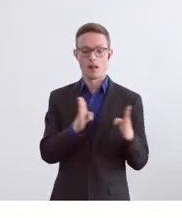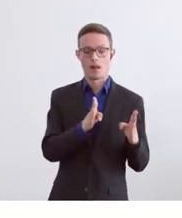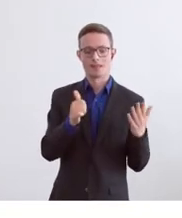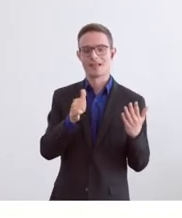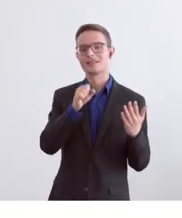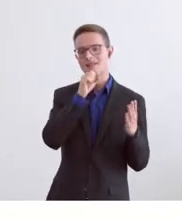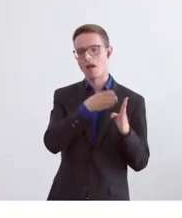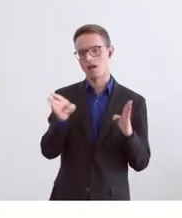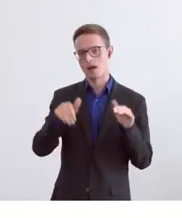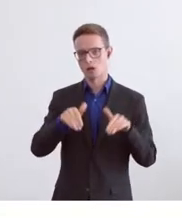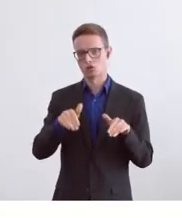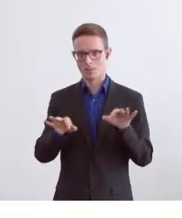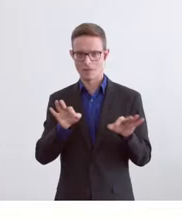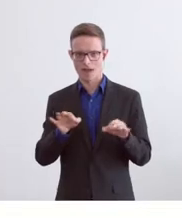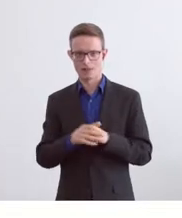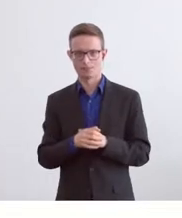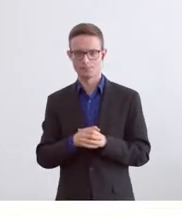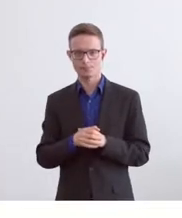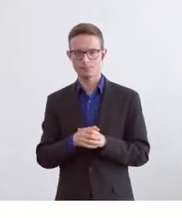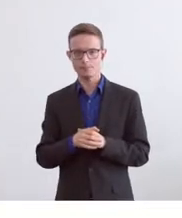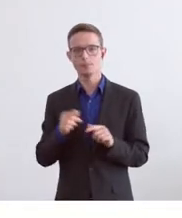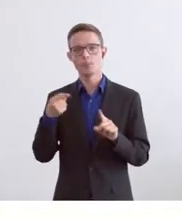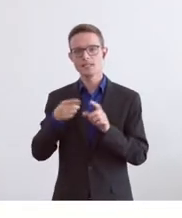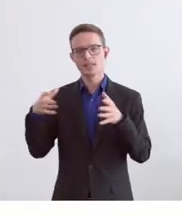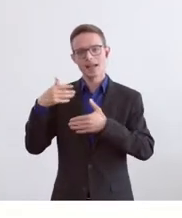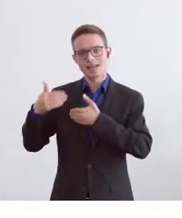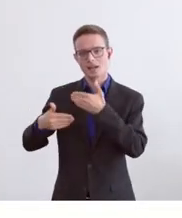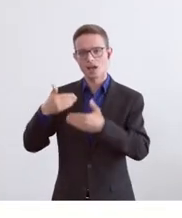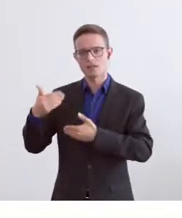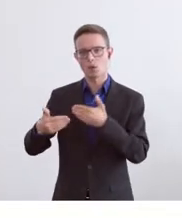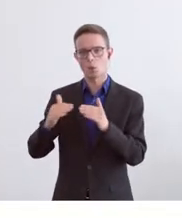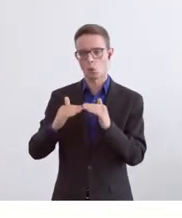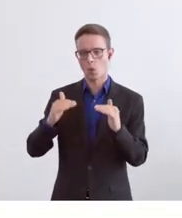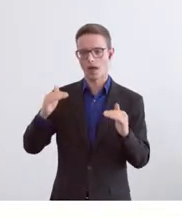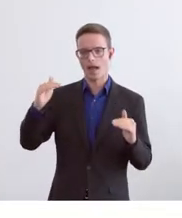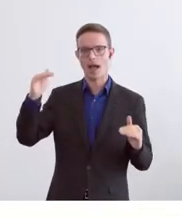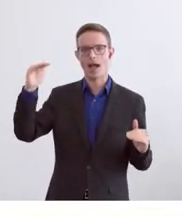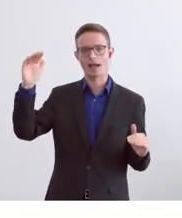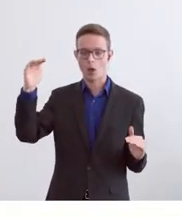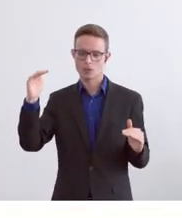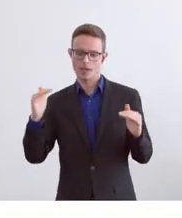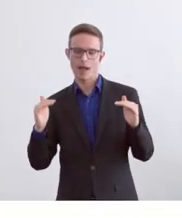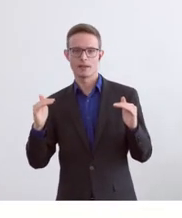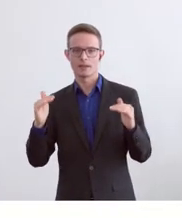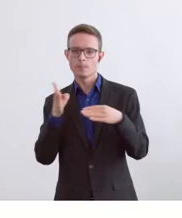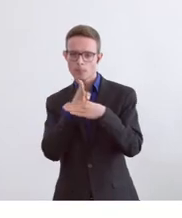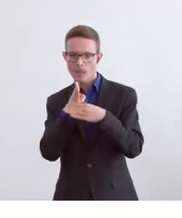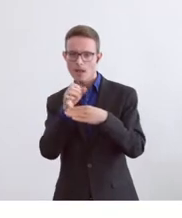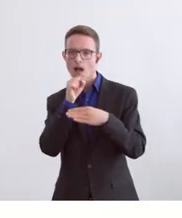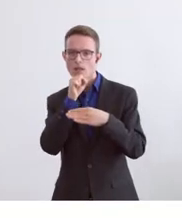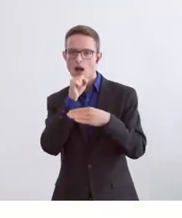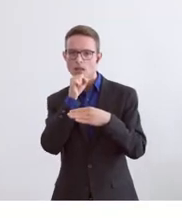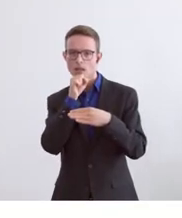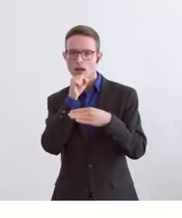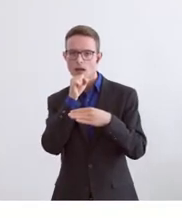wachsende Ungleichgewicht in den Generationen ein bisschen auszugleichen. Das Medianalter der Stimmenden steigt, das ist